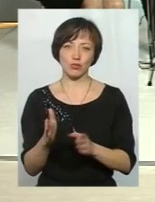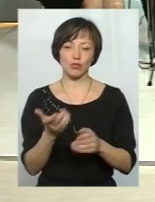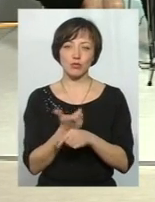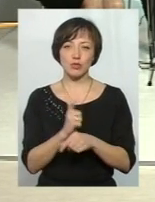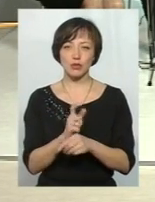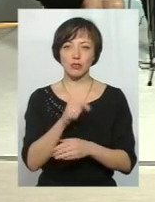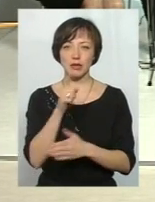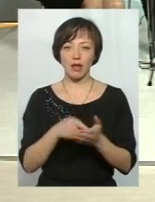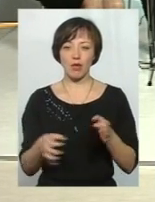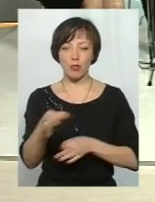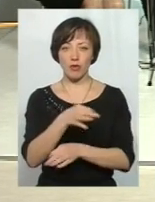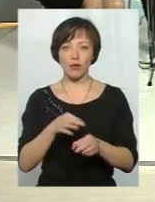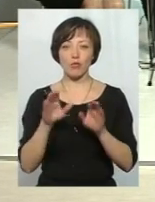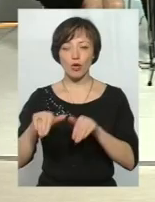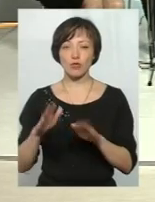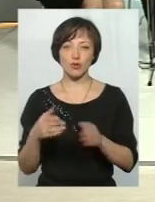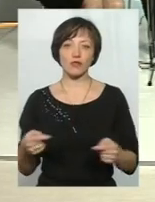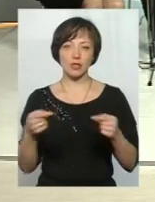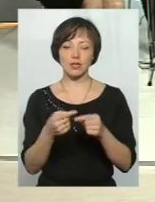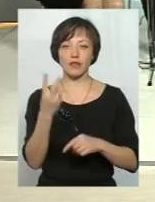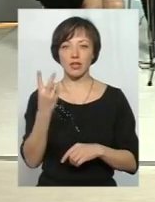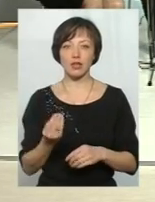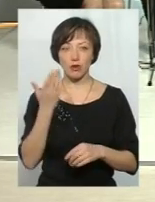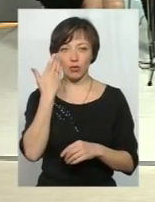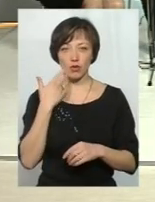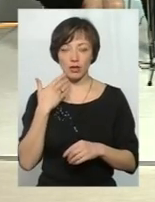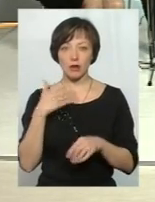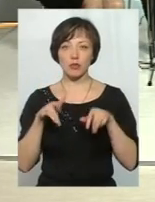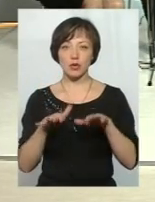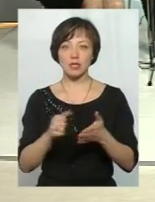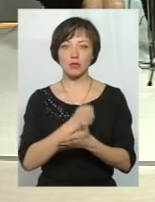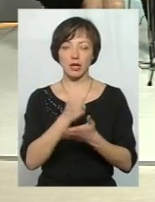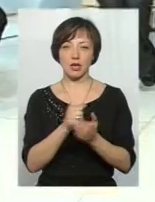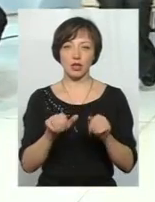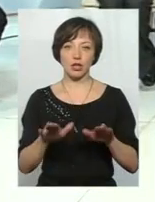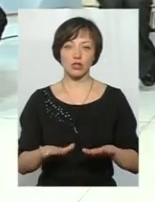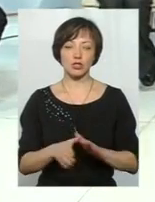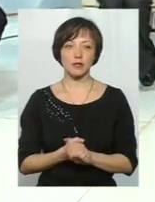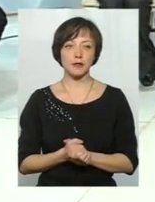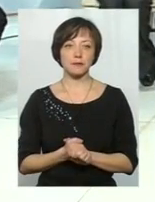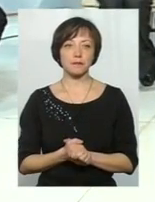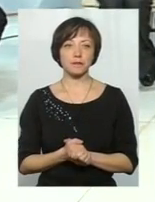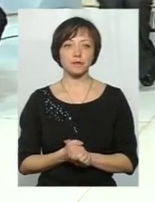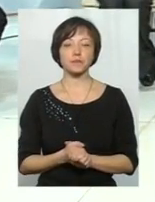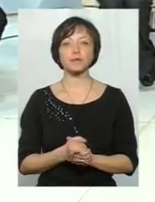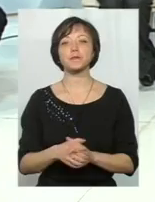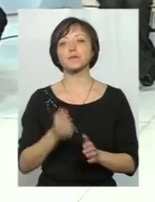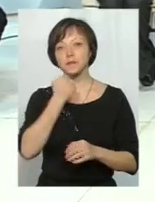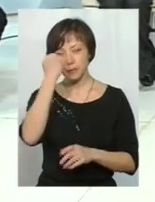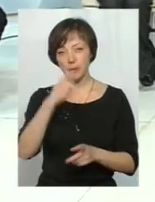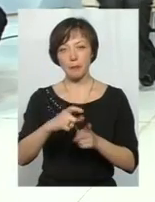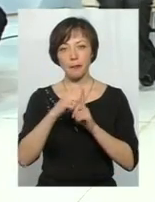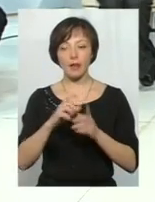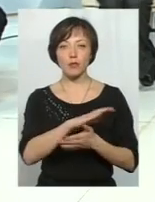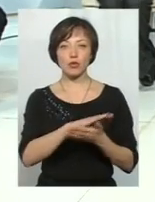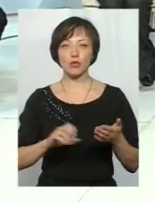обговорення, а потім будуть визначені, наприклад, два дні, коли йде процес прийняття рішення. Дякую за відповідь. Впродовження теми.